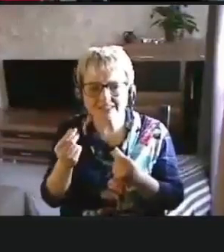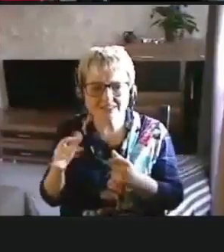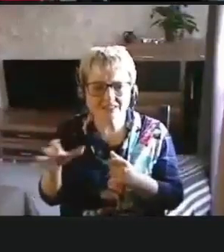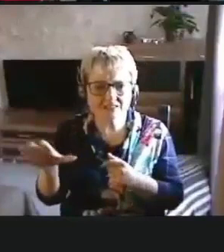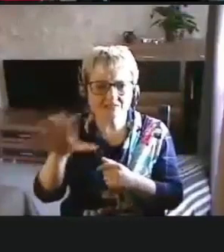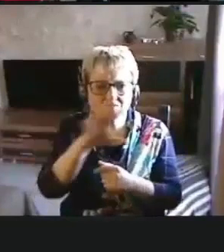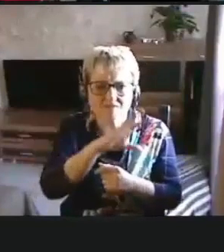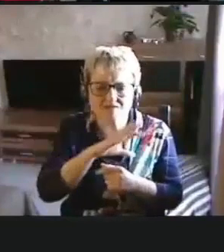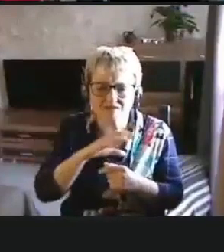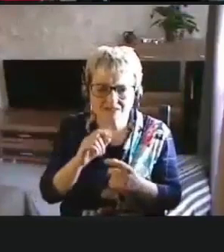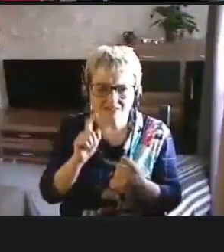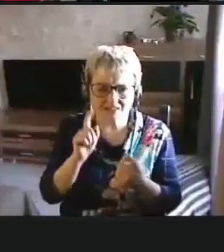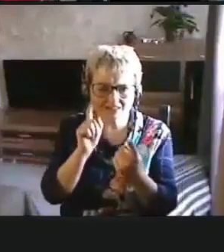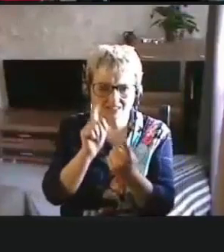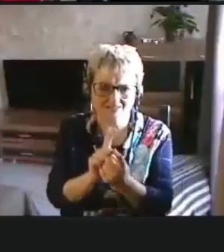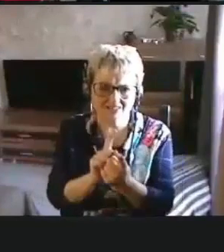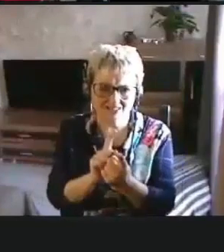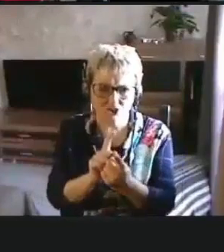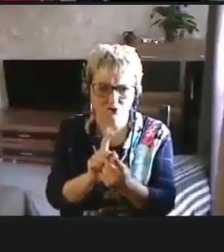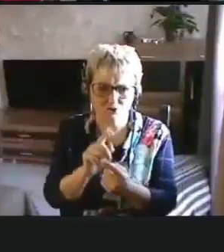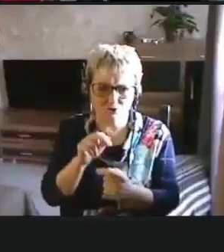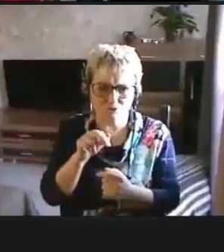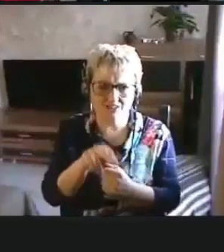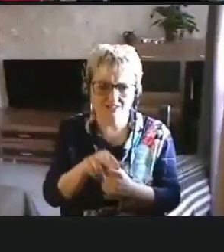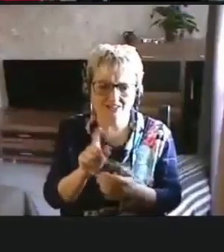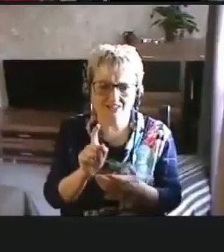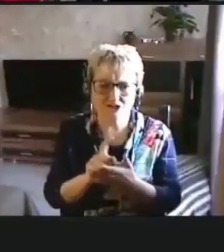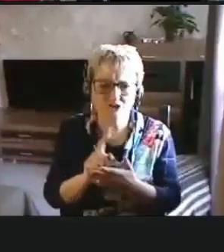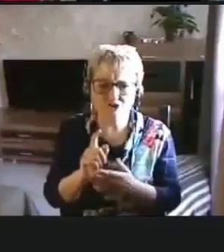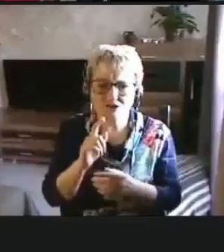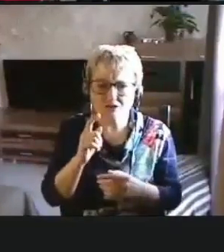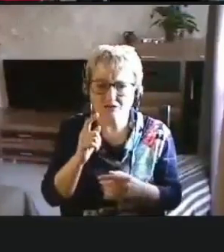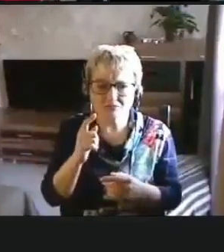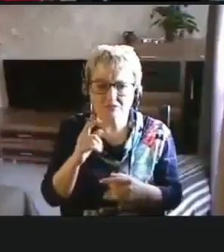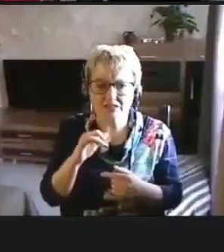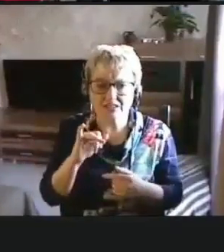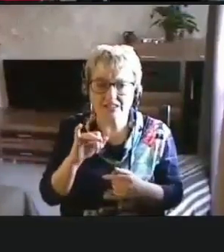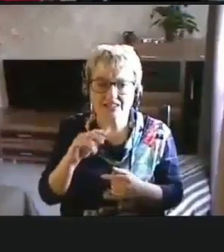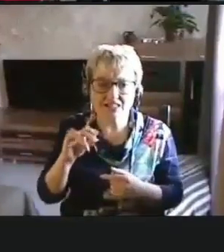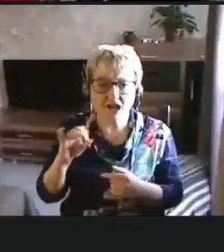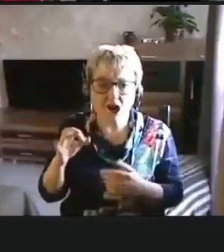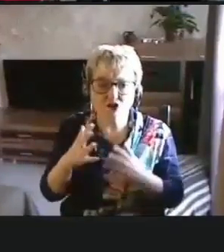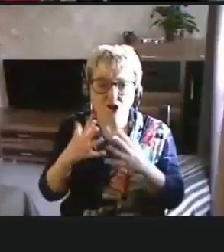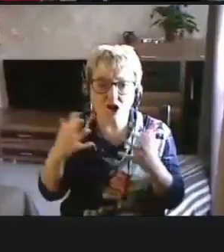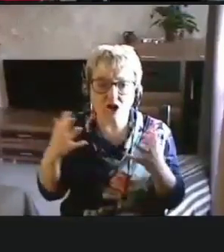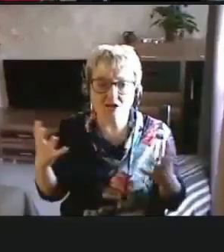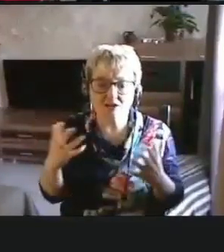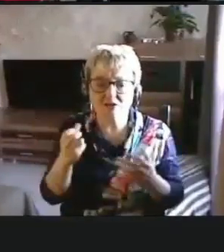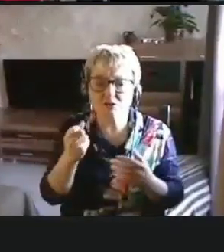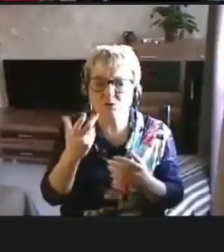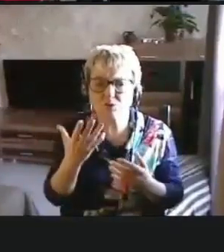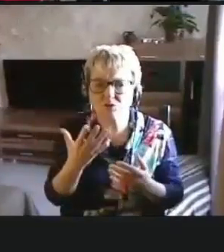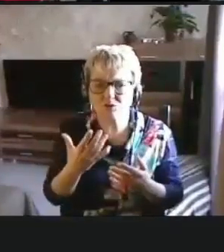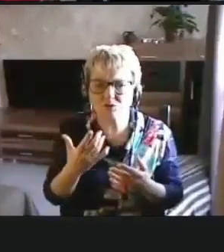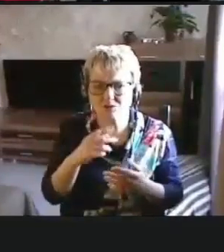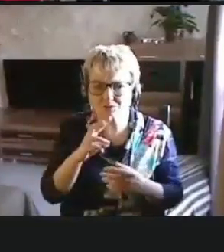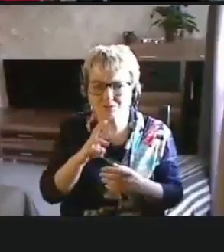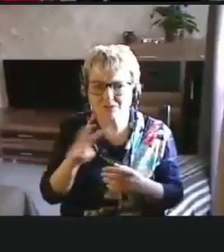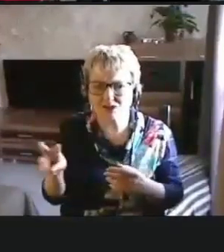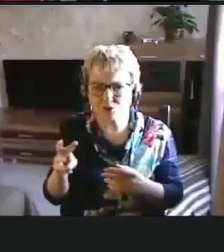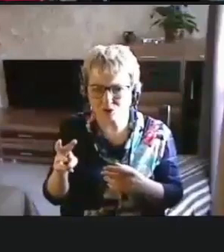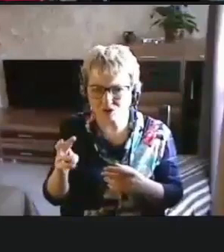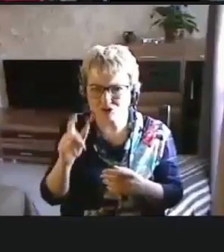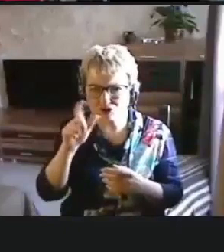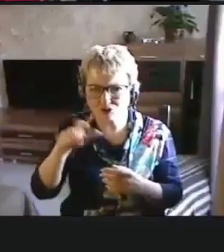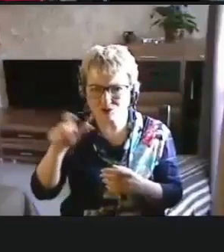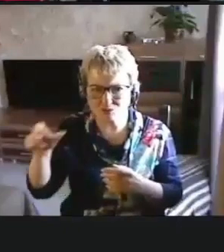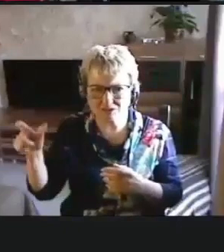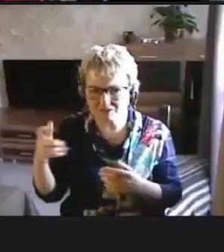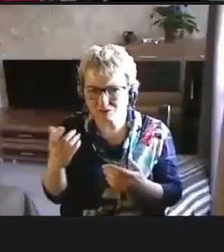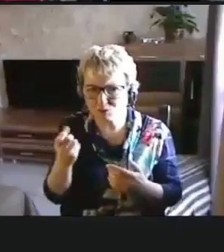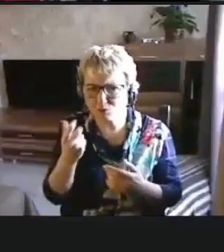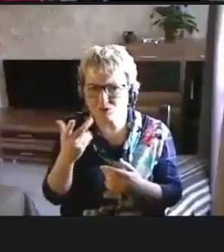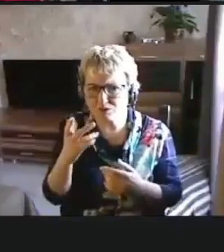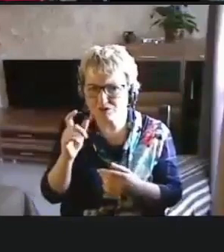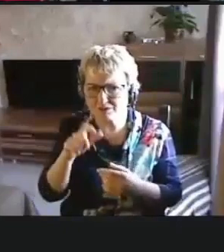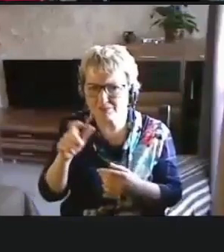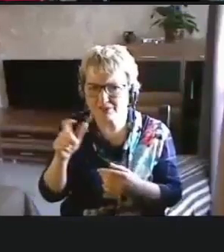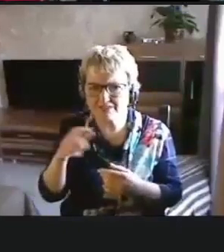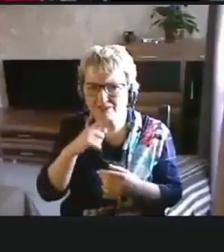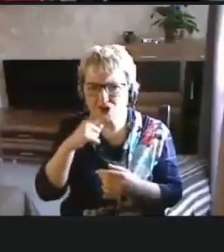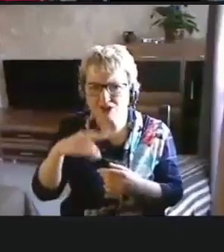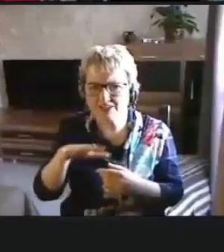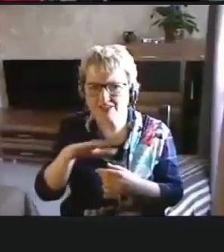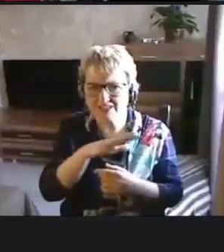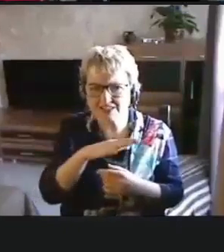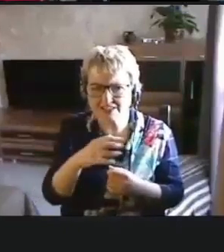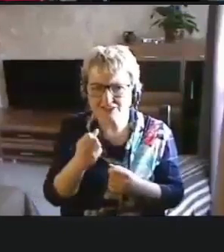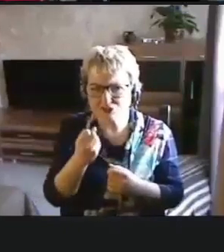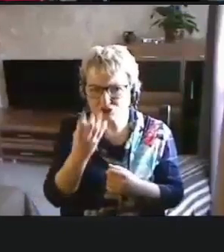должны идти навстречу, потому что иначе вот этот огромный сколько там миллион человек с аваридностью в России,